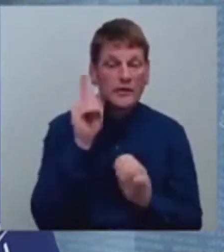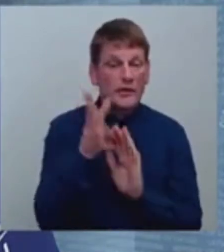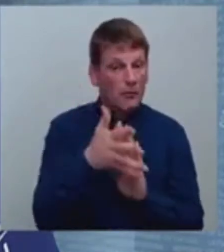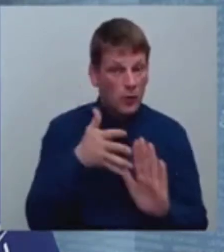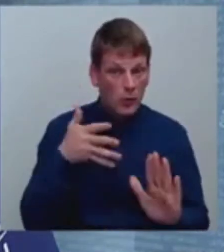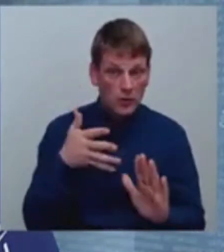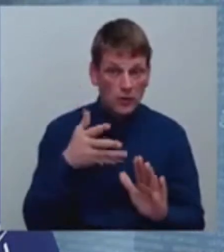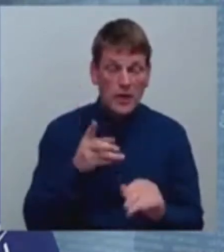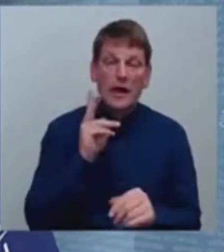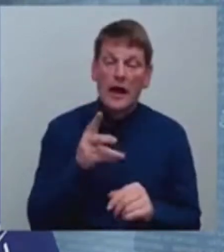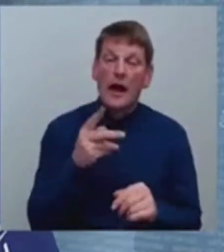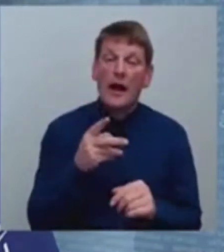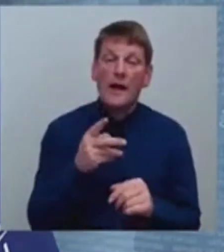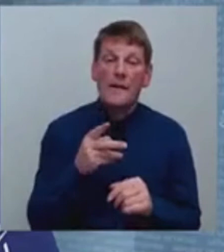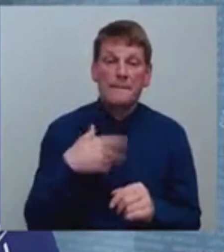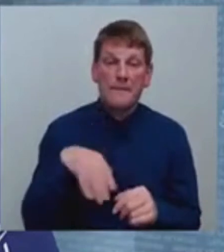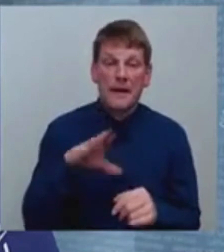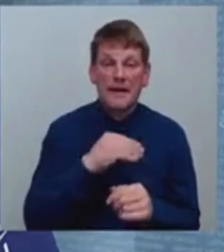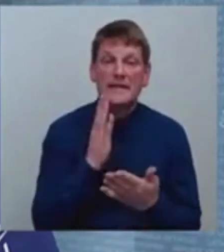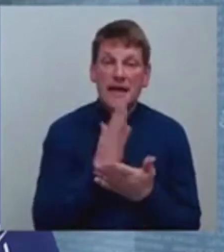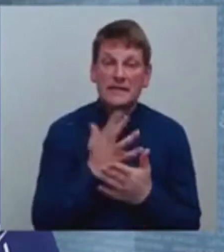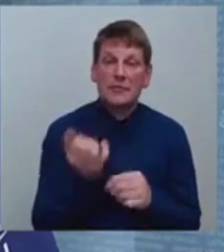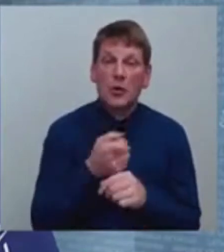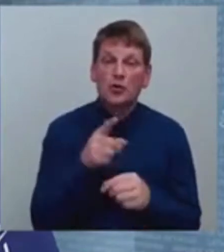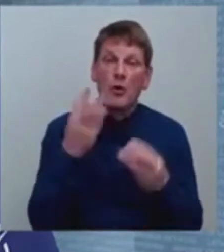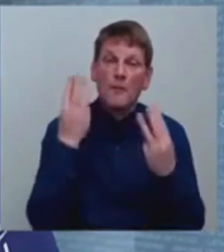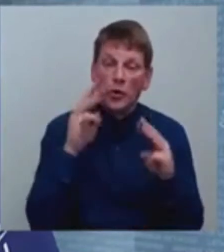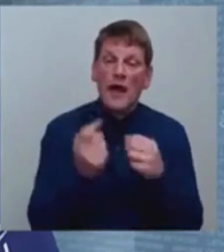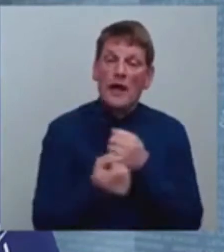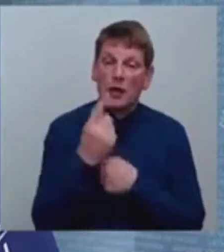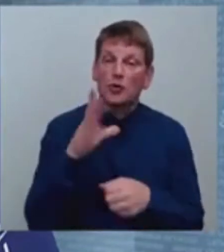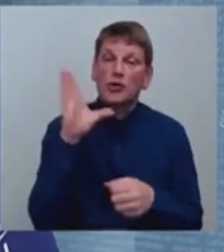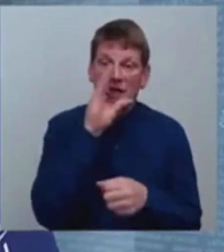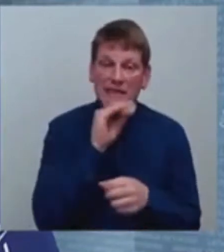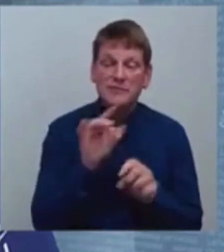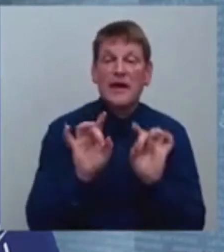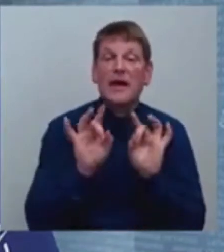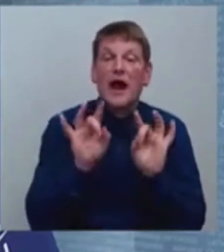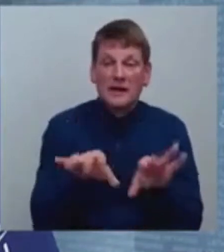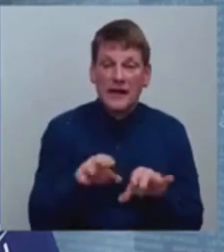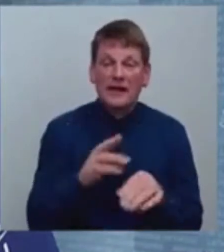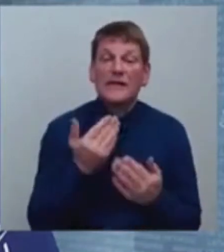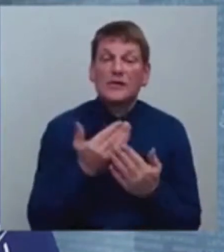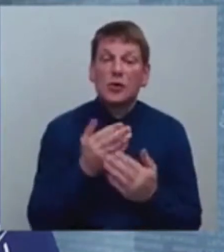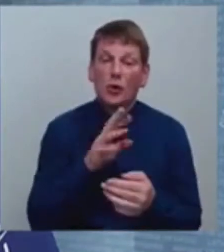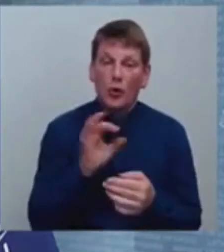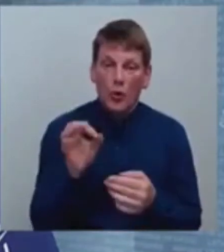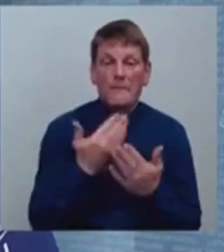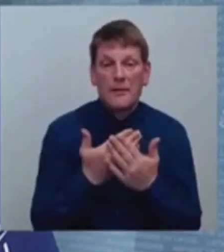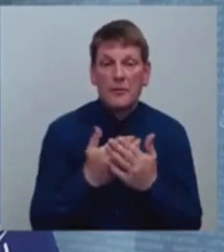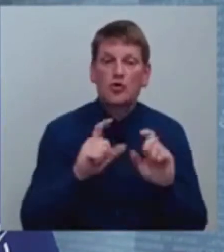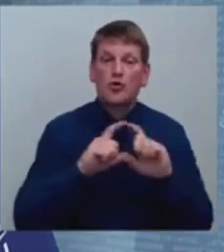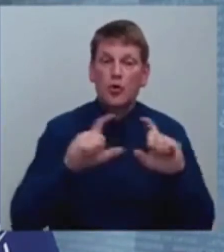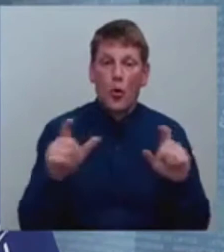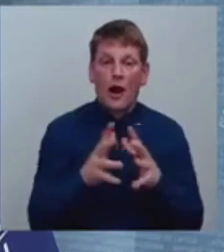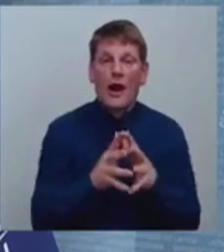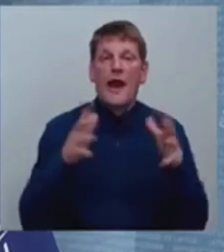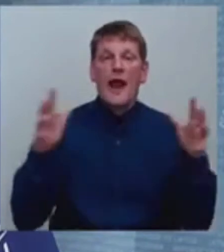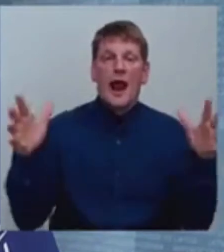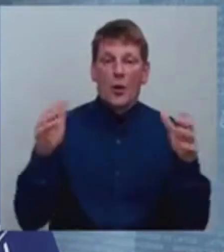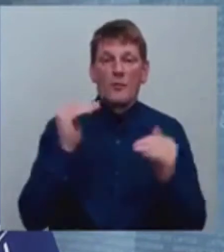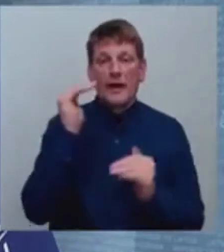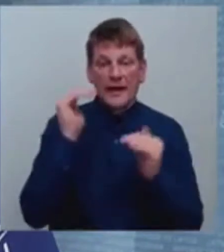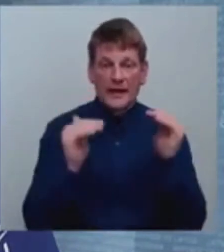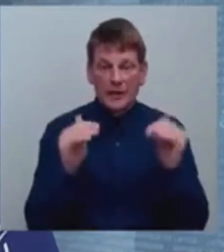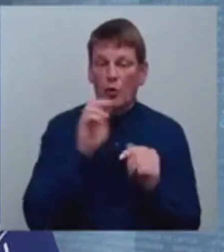ka mēs esam ar šo modelu raduši iespēju atteikties no, piemēram, skolu lieluma kritērijiem,